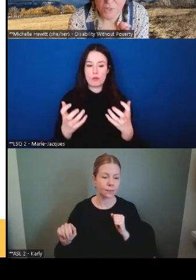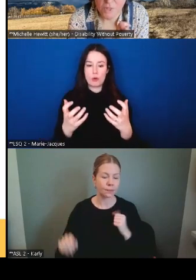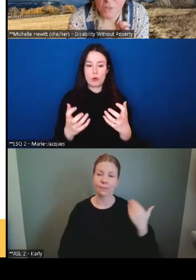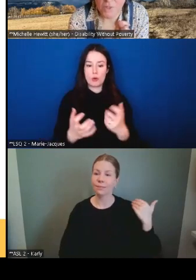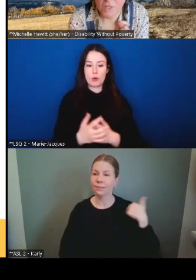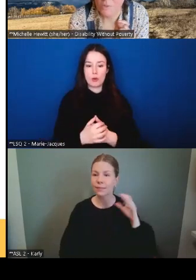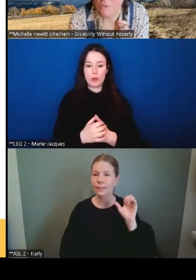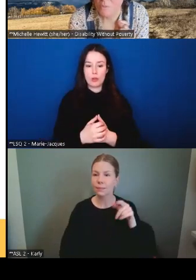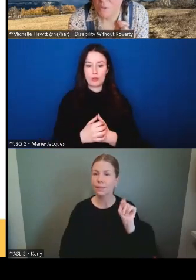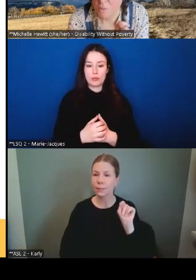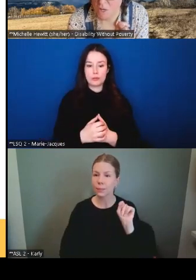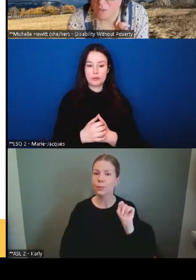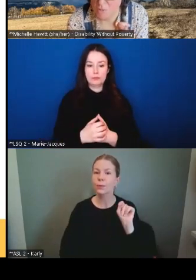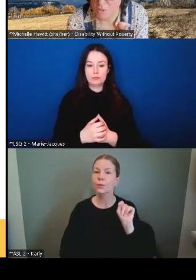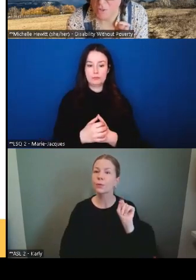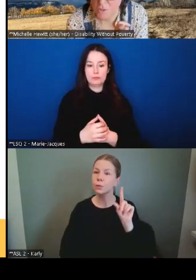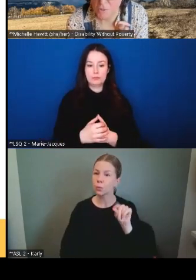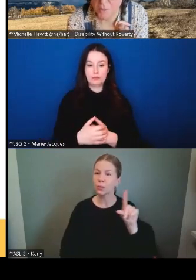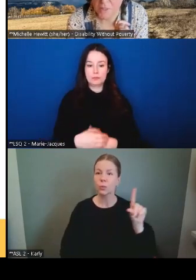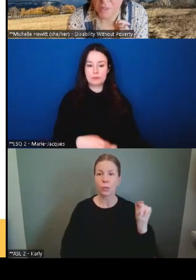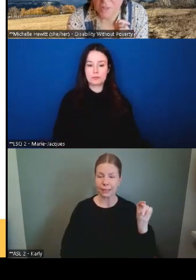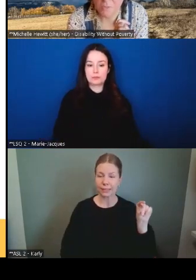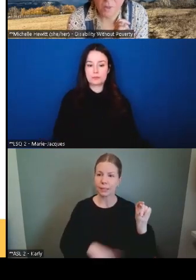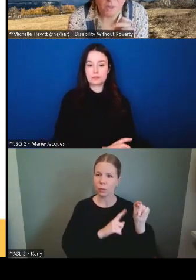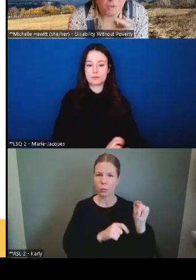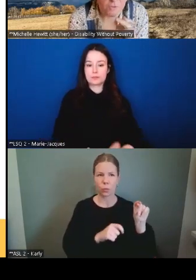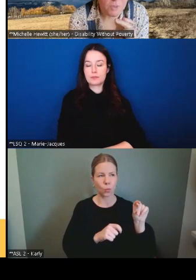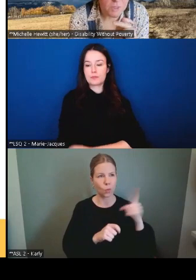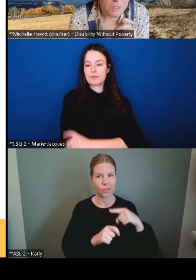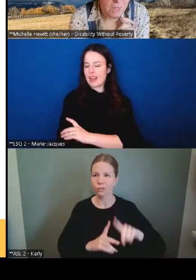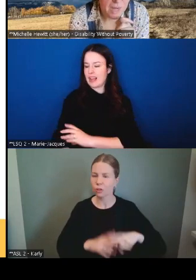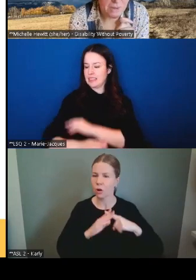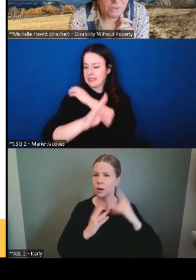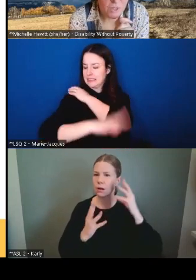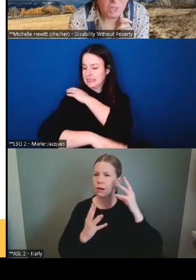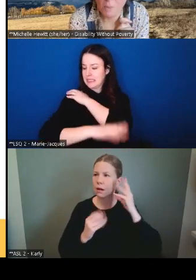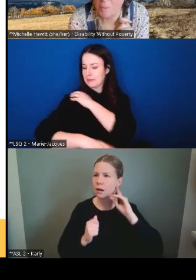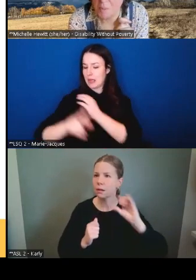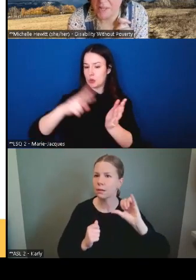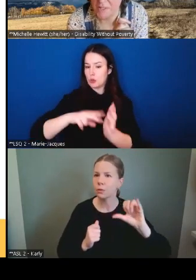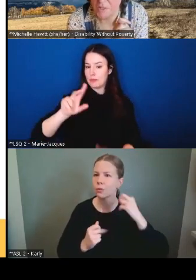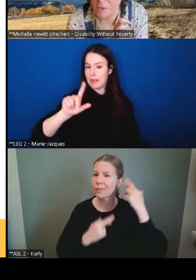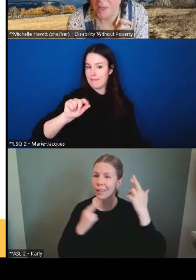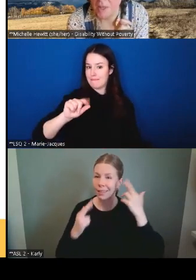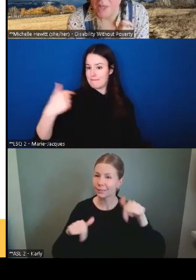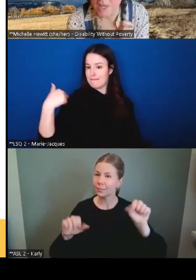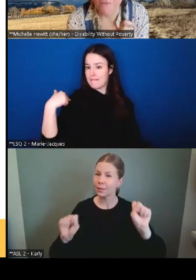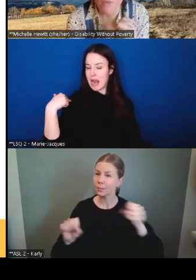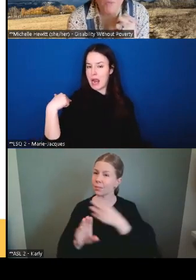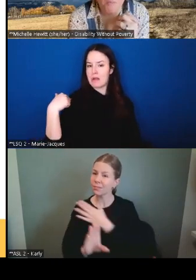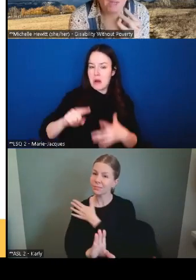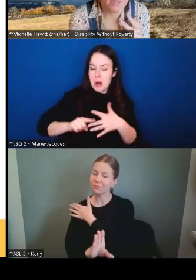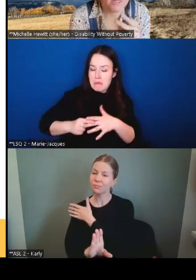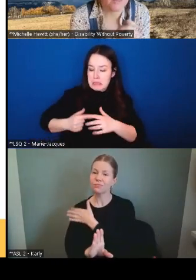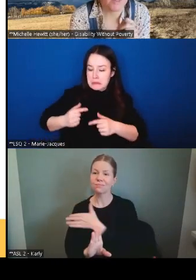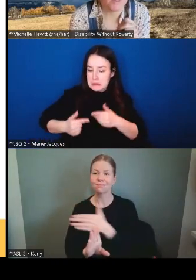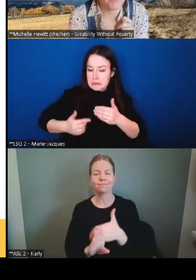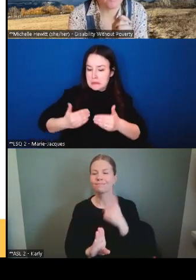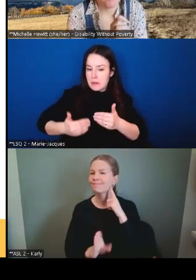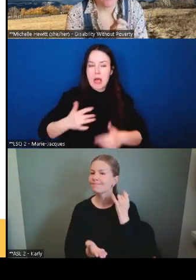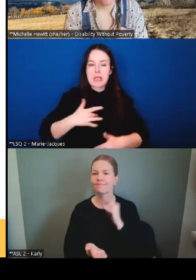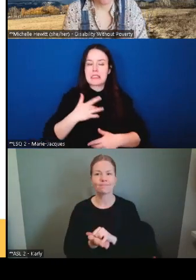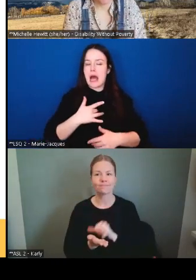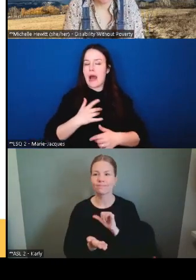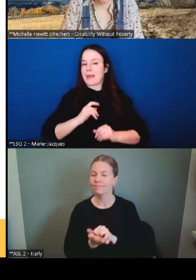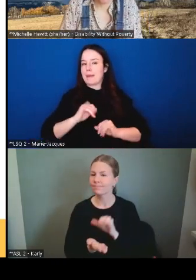et nous avons commencé au mois de septembre 2020 et nous ne pensions même pas que c'était possible parce que quand le